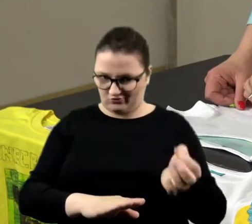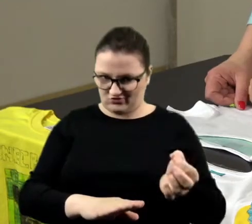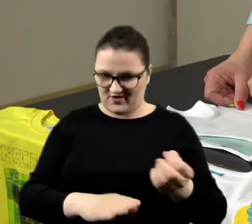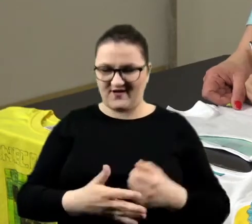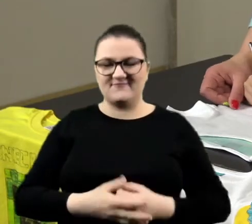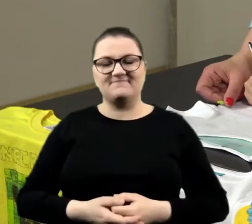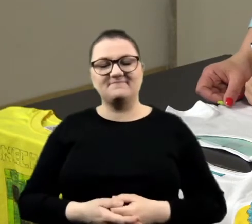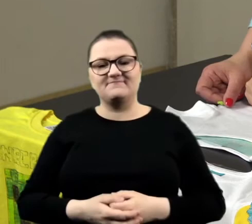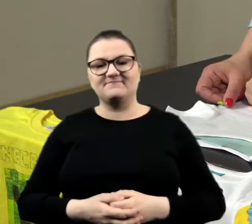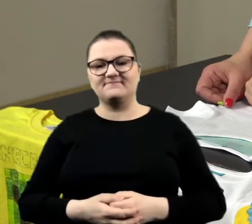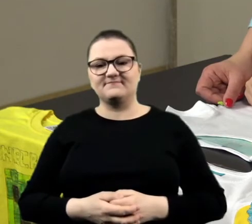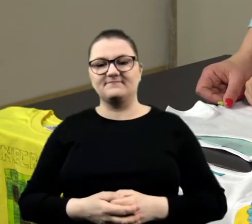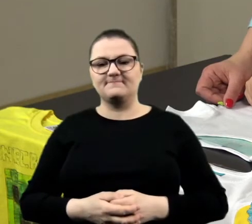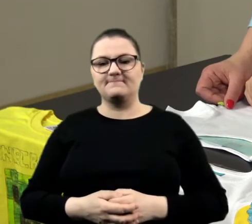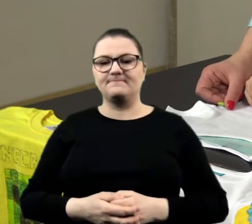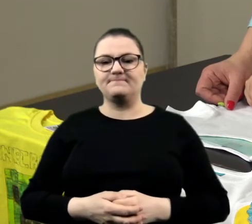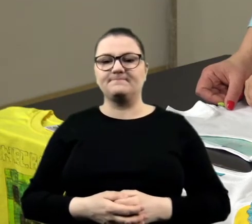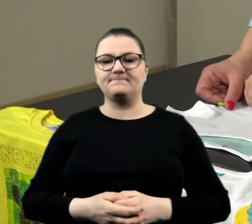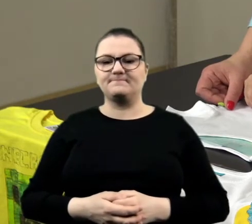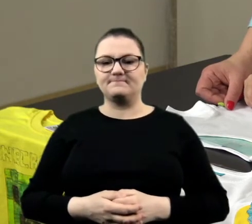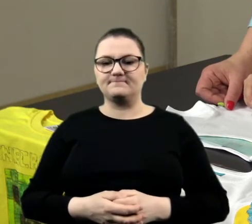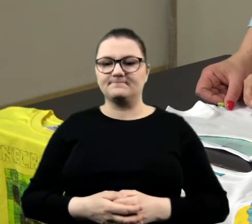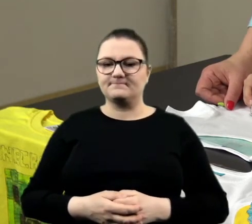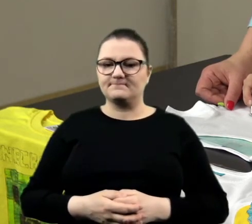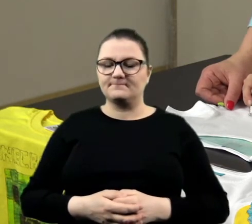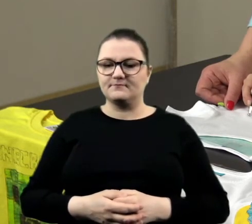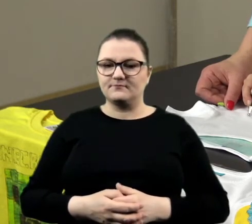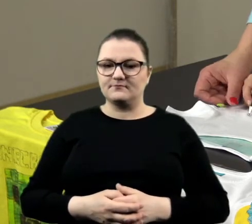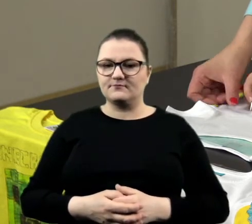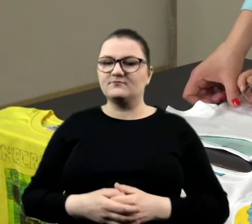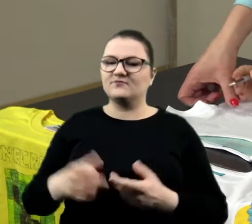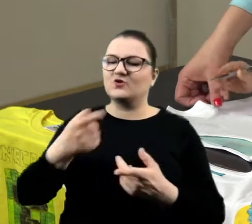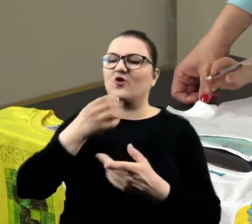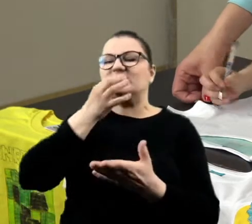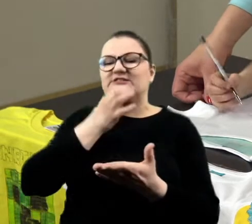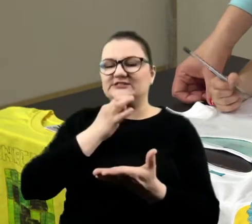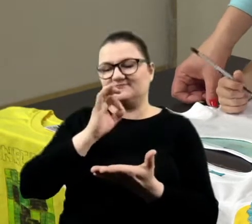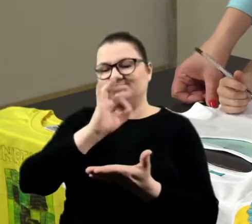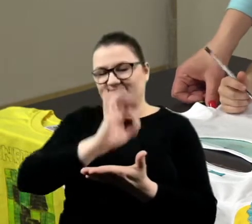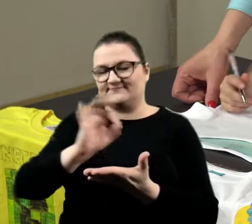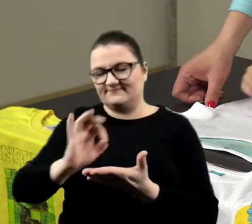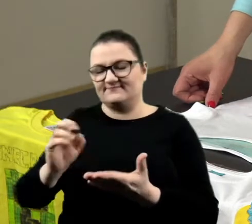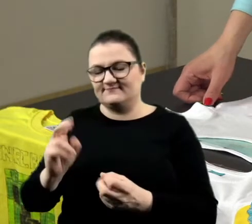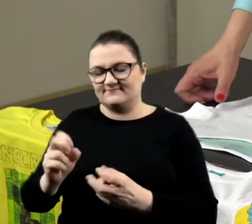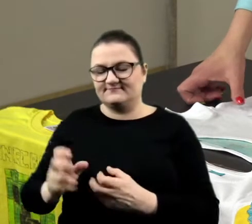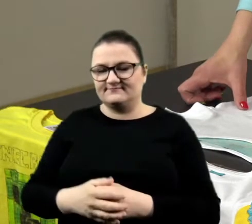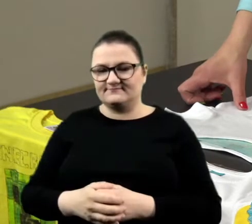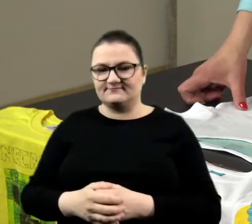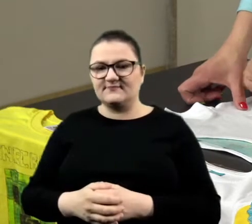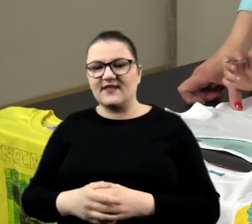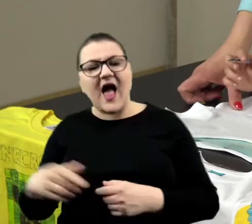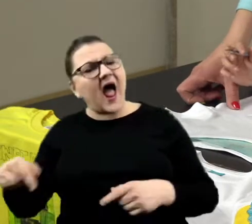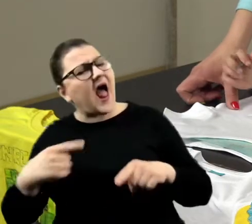Mhm. Dobre. Mamy flamaster. No to jest taki cienkopis. Ale tu